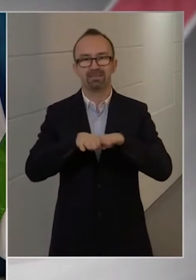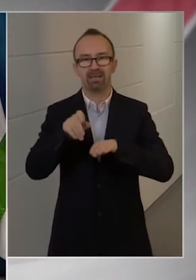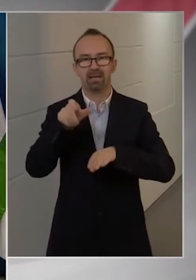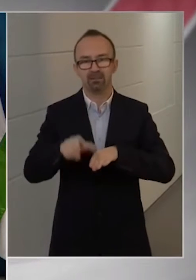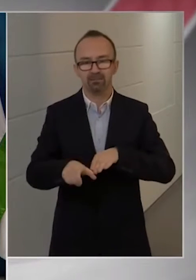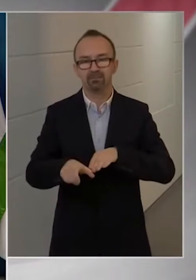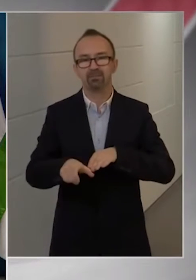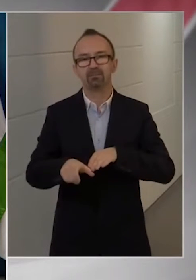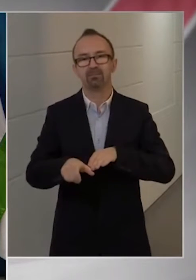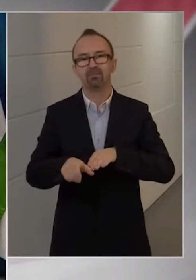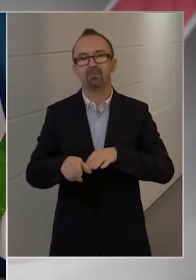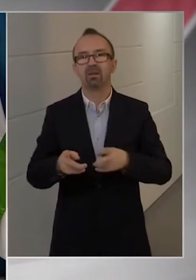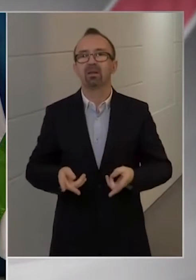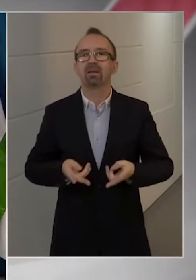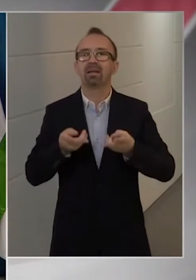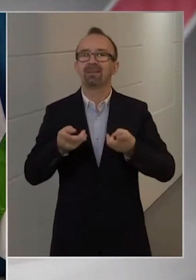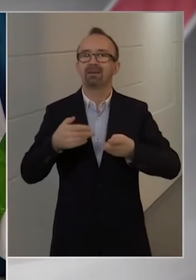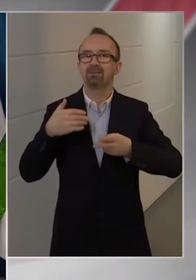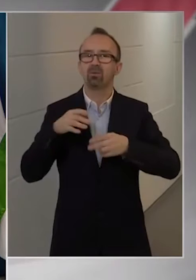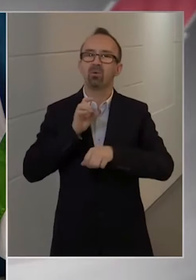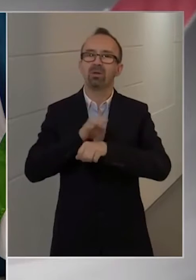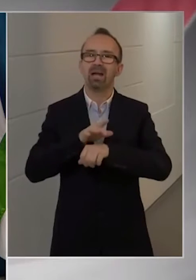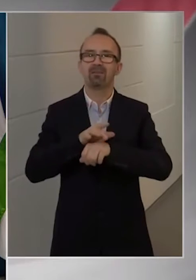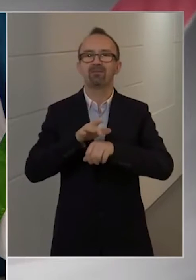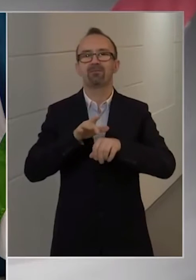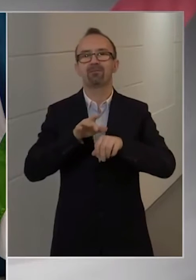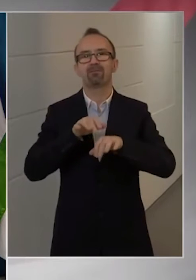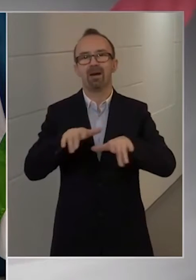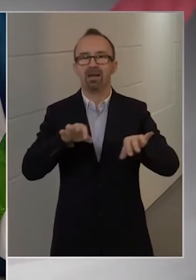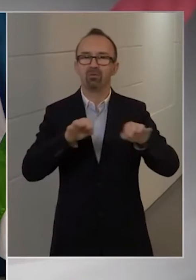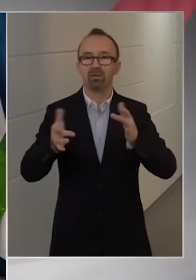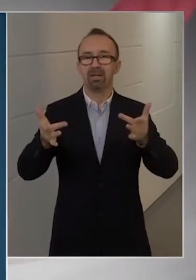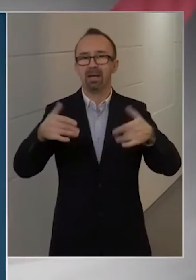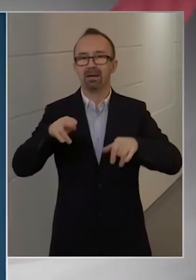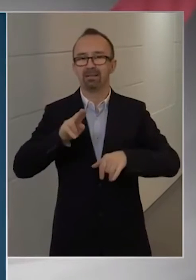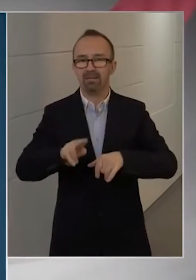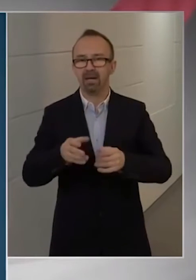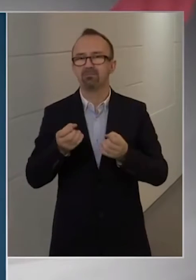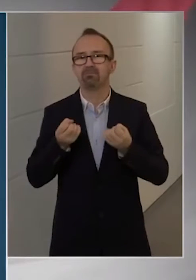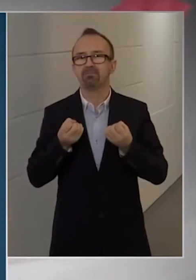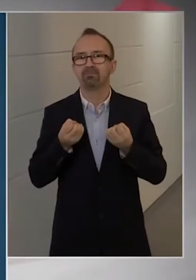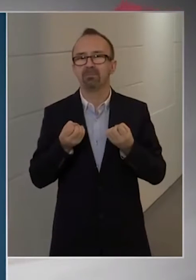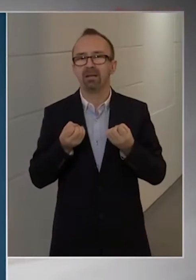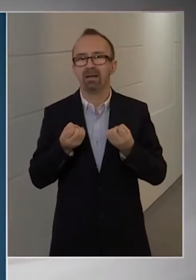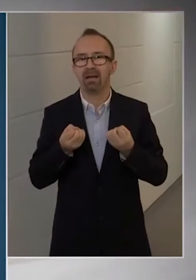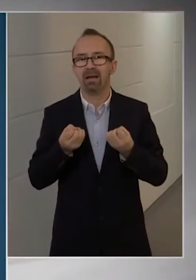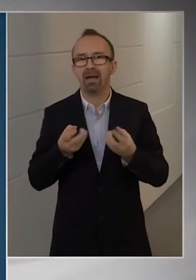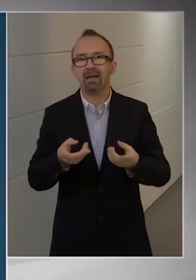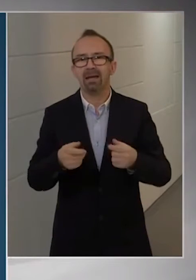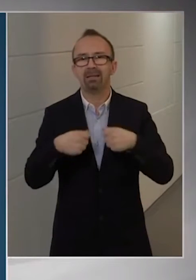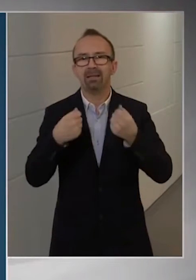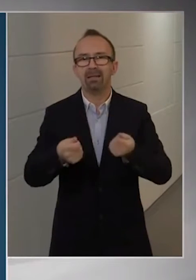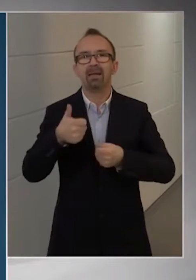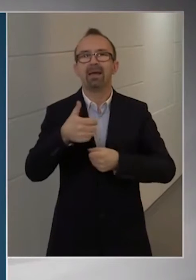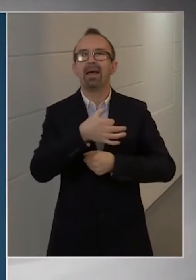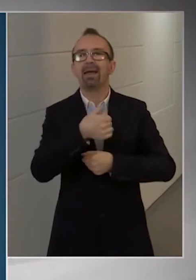tekintettel a kedvezően alakuló járványügyi helyzetünkre engedélyezte az úgynevezett